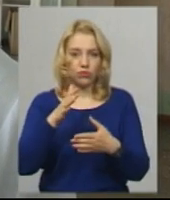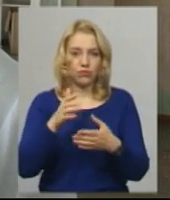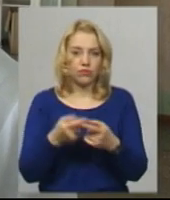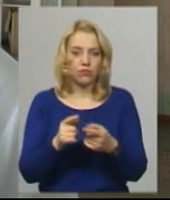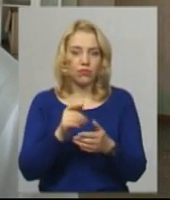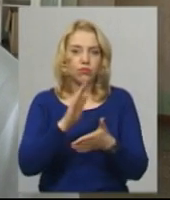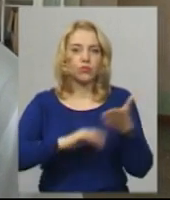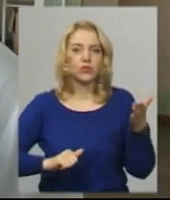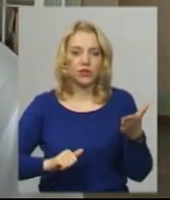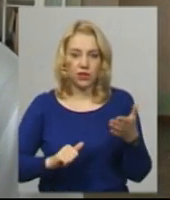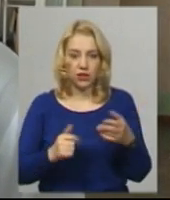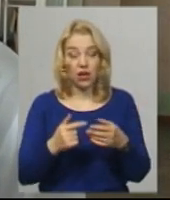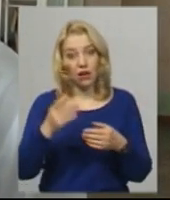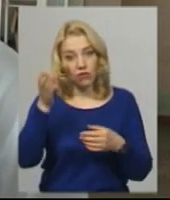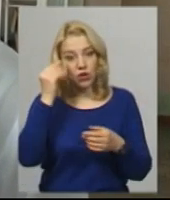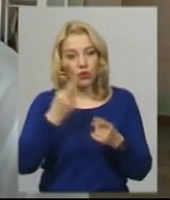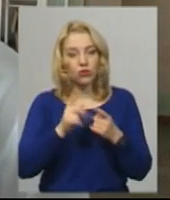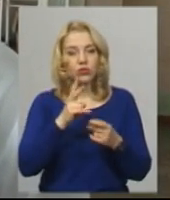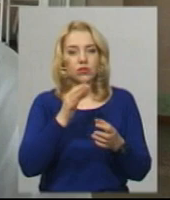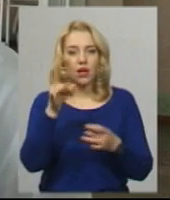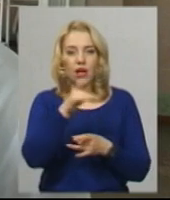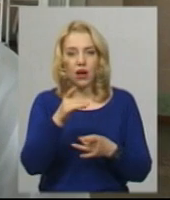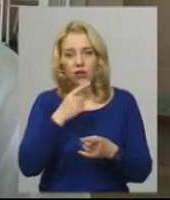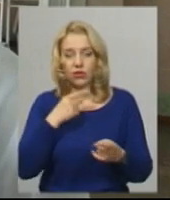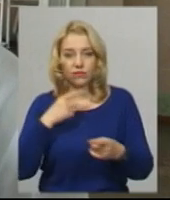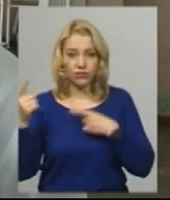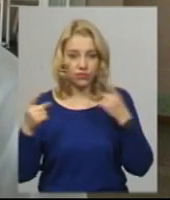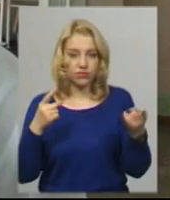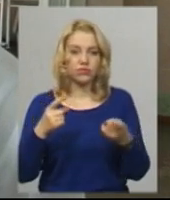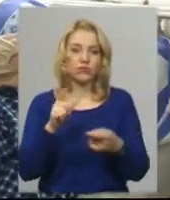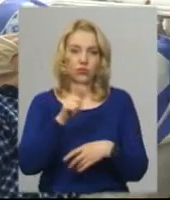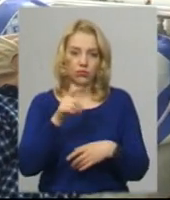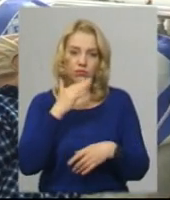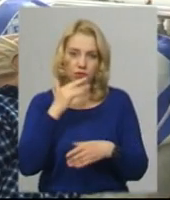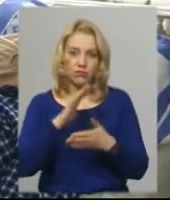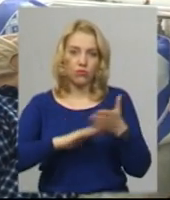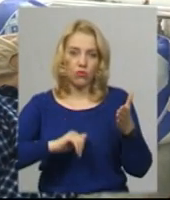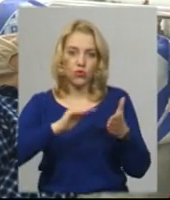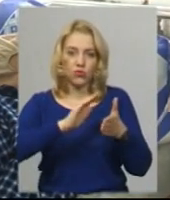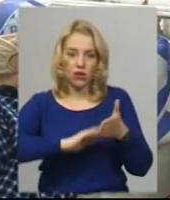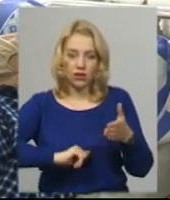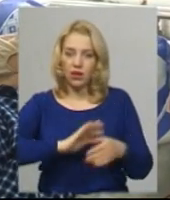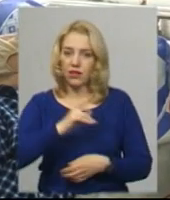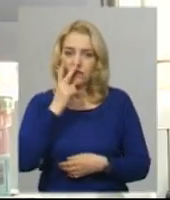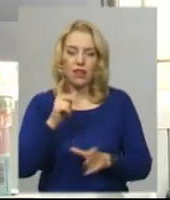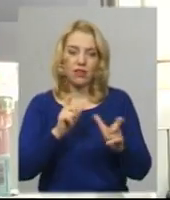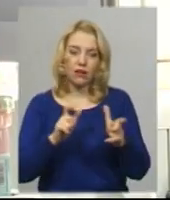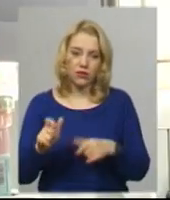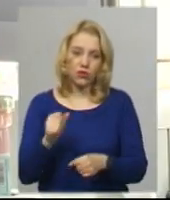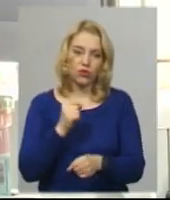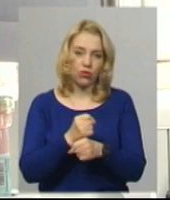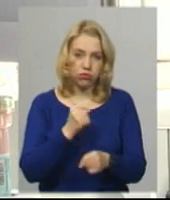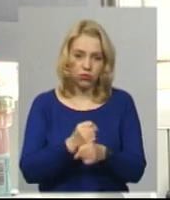що деякі пацієнти з віддалених районів, з віддалених сіл, вони пропускають сеанси. Незважаючи на карантин, робота відділення